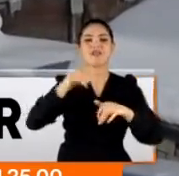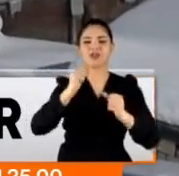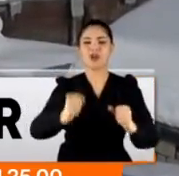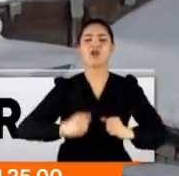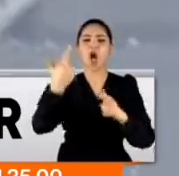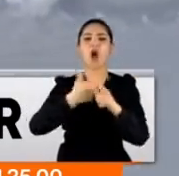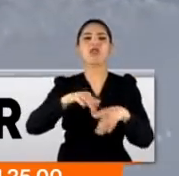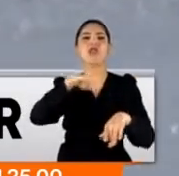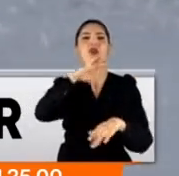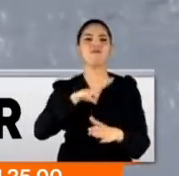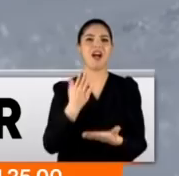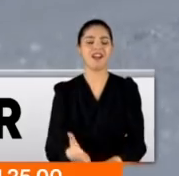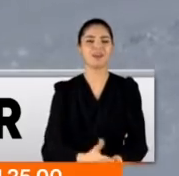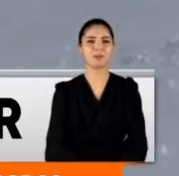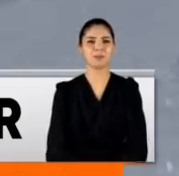şimdiden doldu.